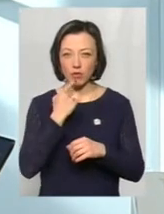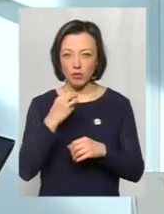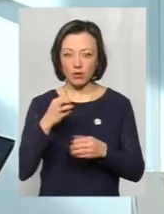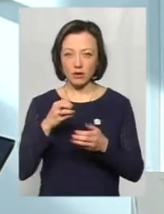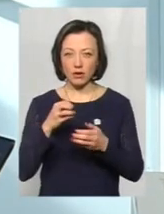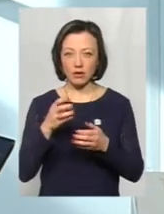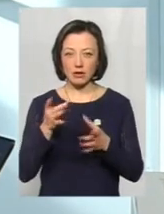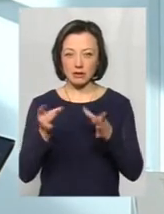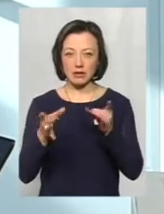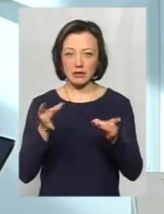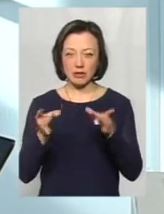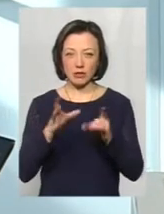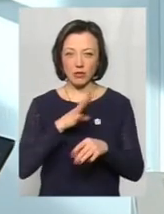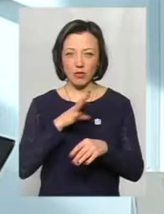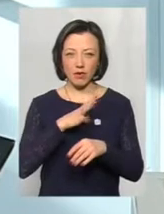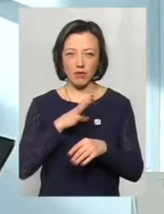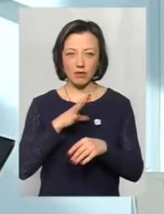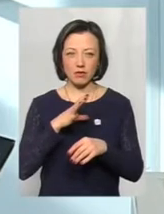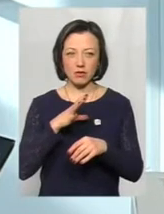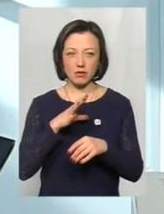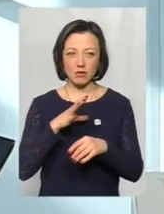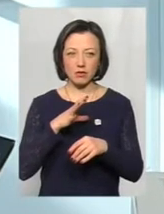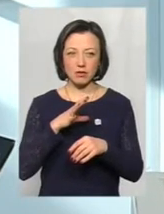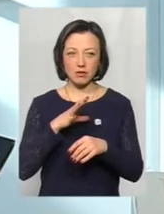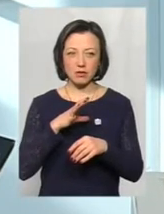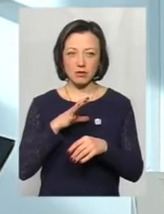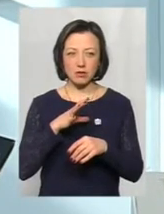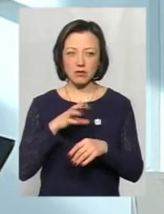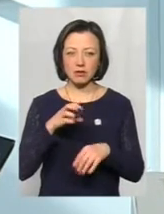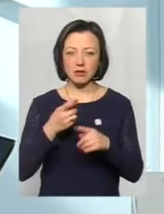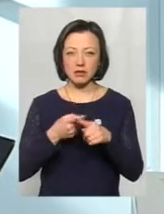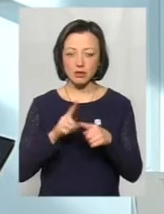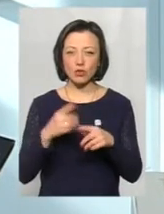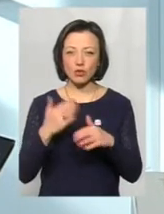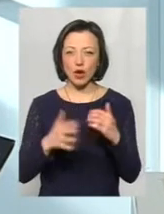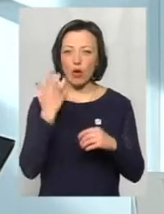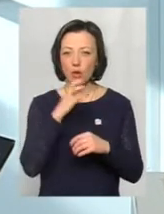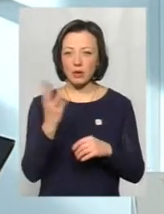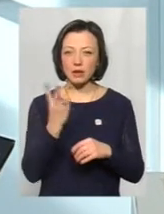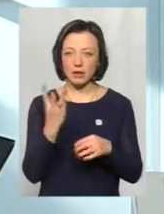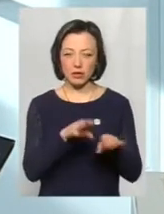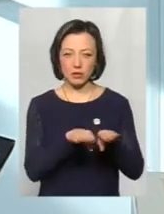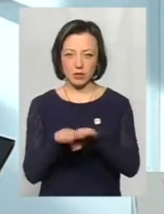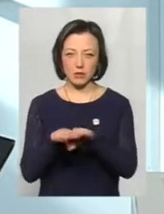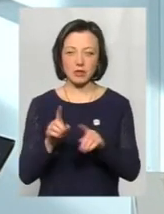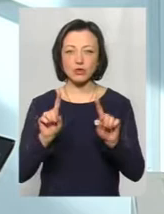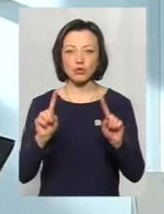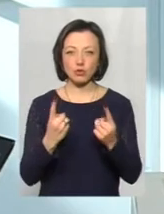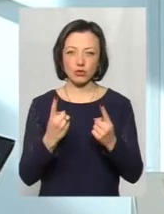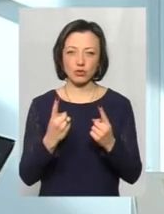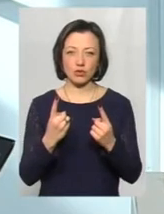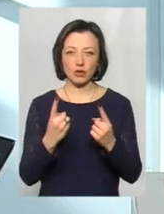така буває мутного кольору темно-червона рідина, це вже опік третій степінь. Це вже